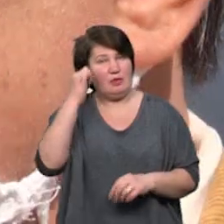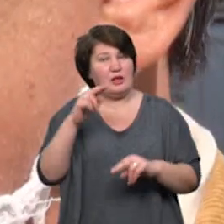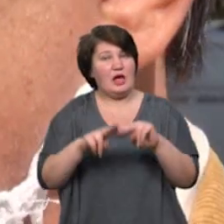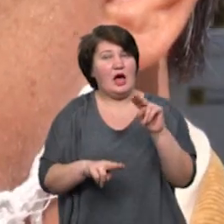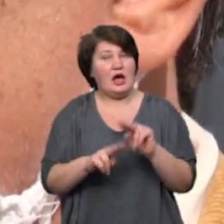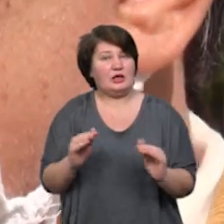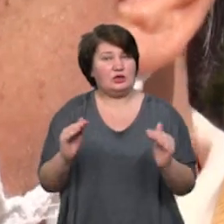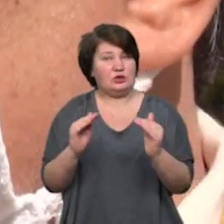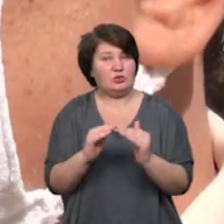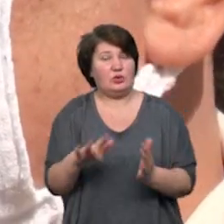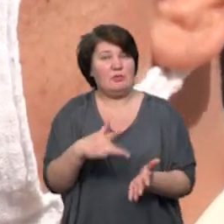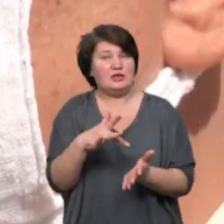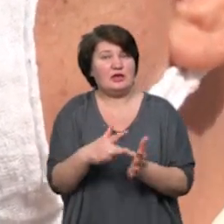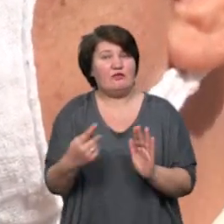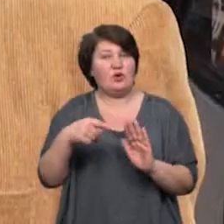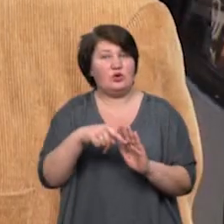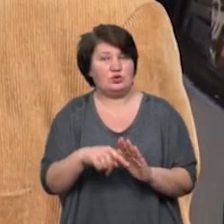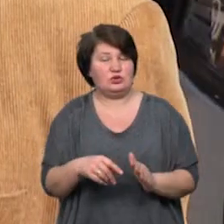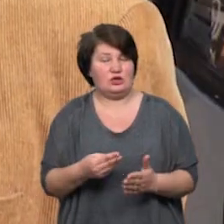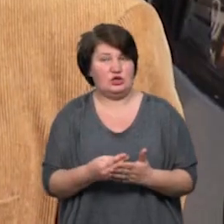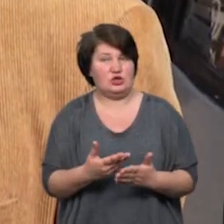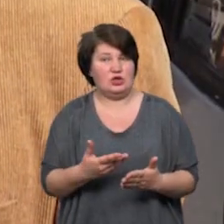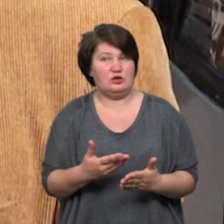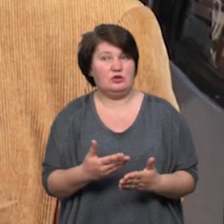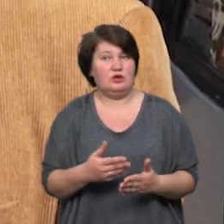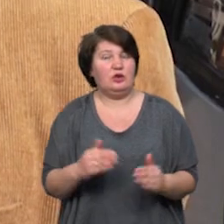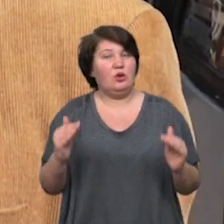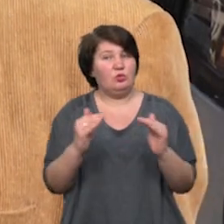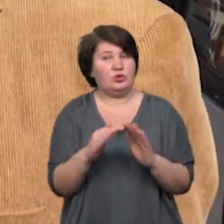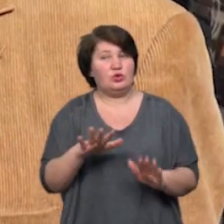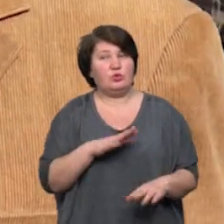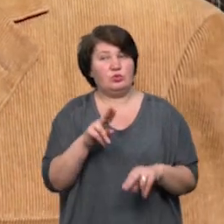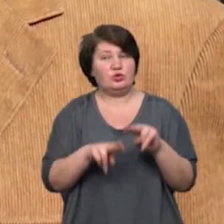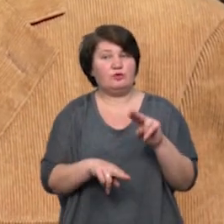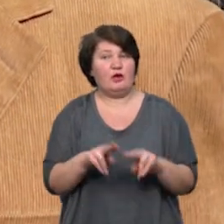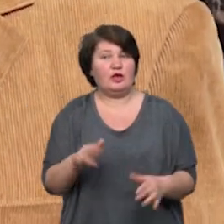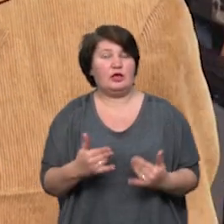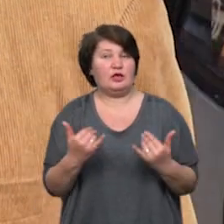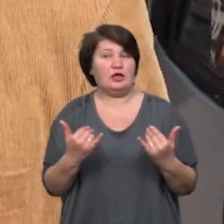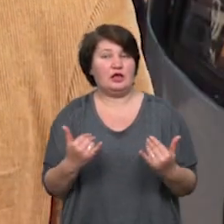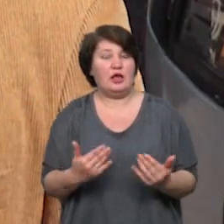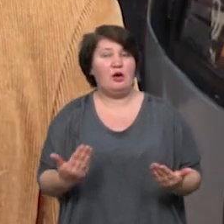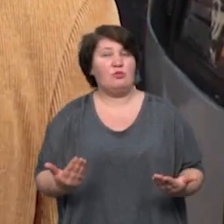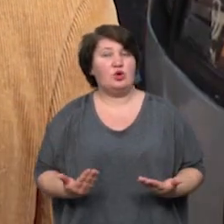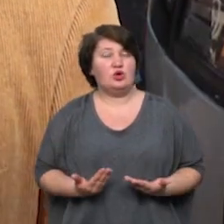місцевого значення. Будинок був зведений для проживання